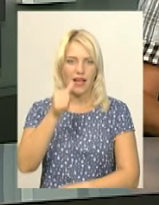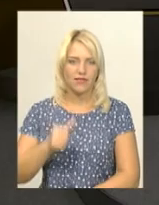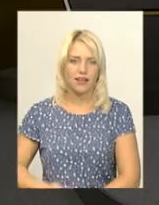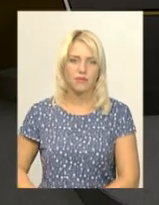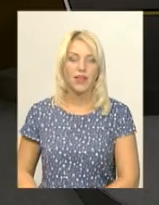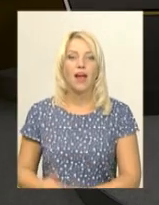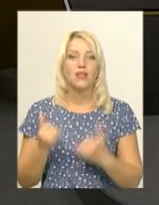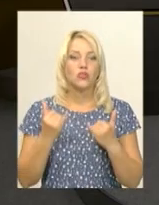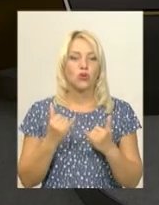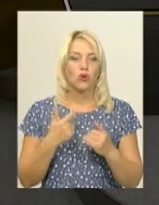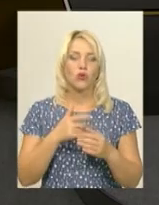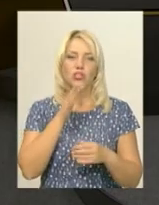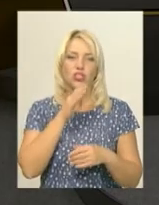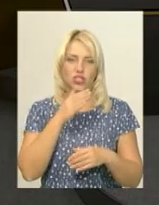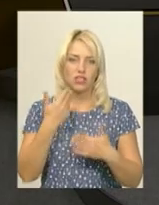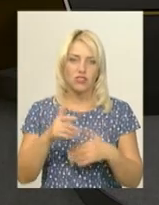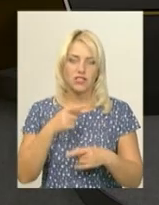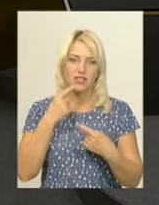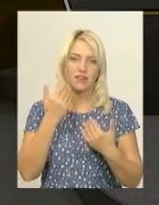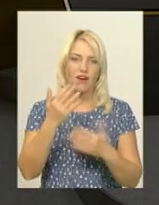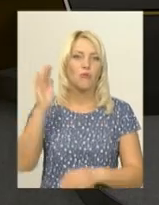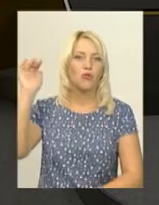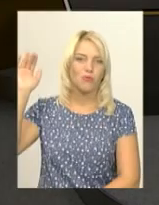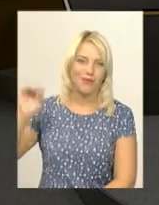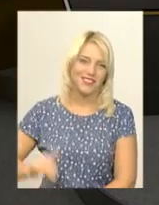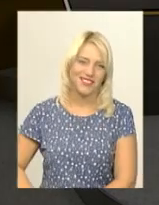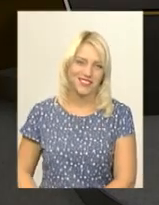А сьогодні нам настав час сказати вам до побачення.